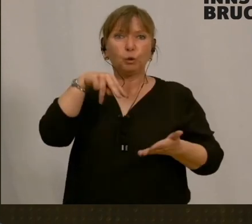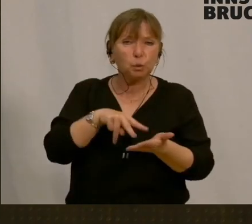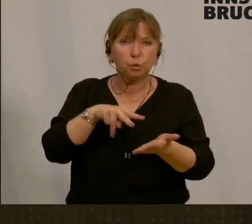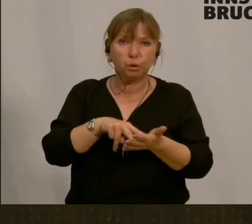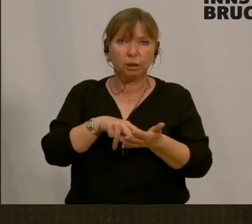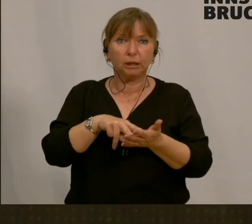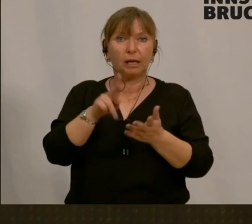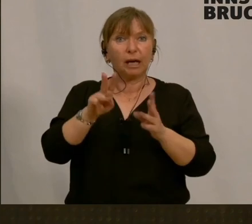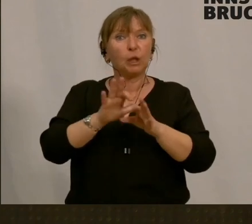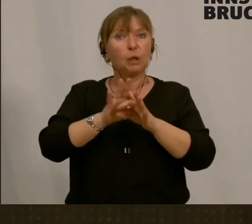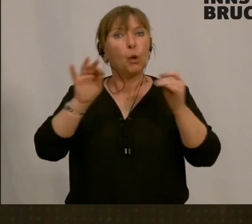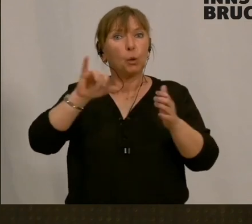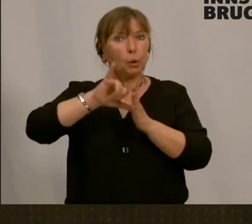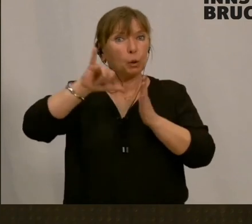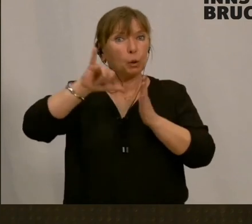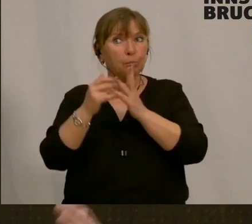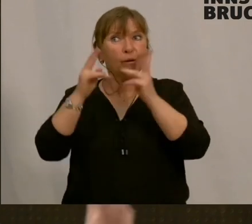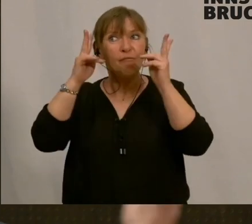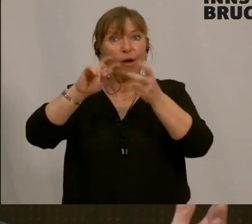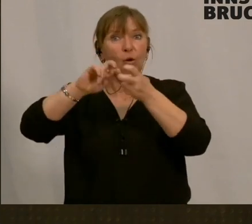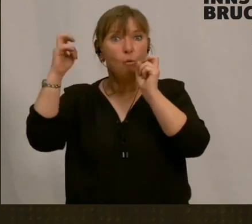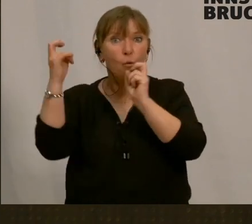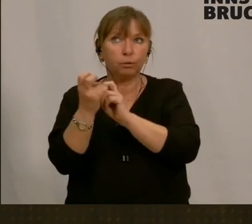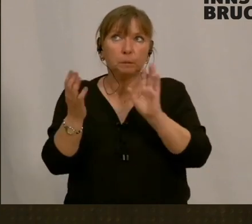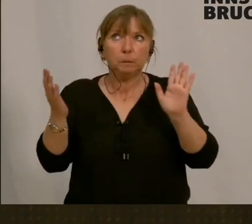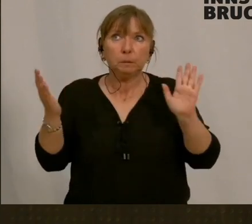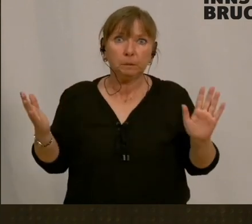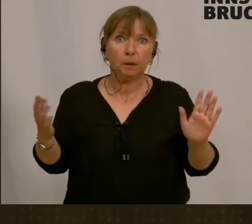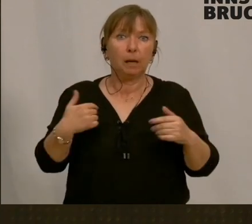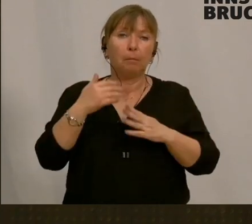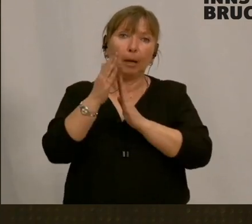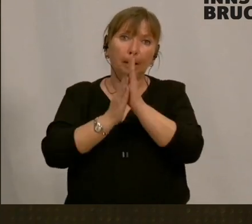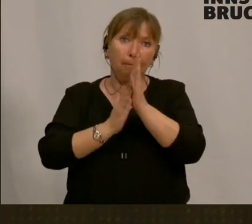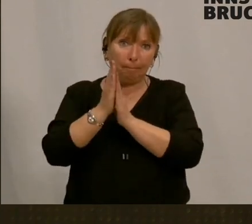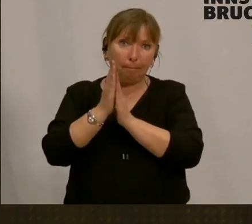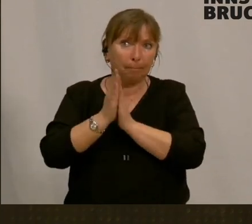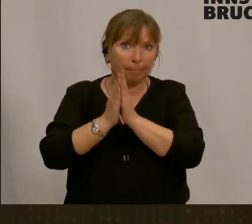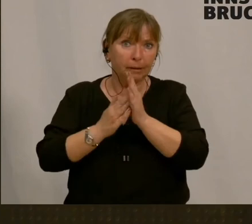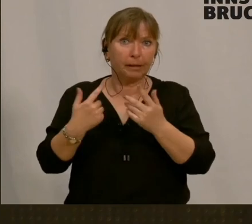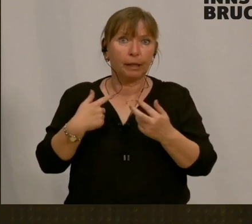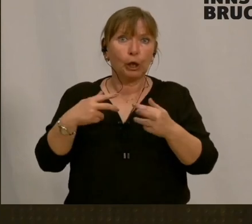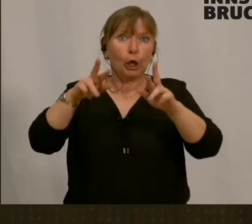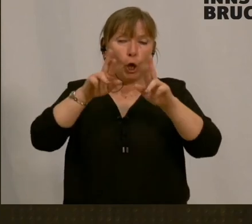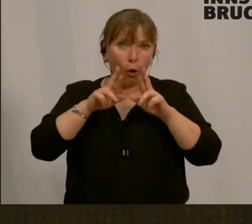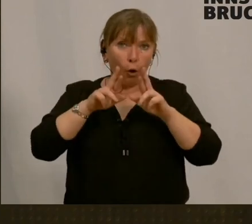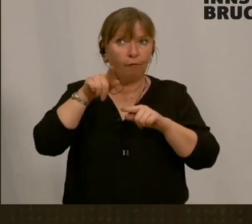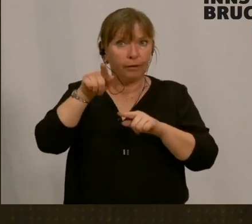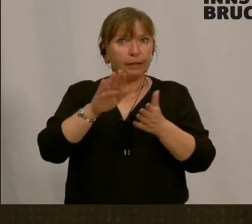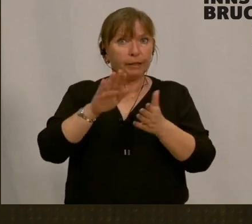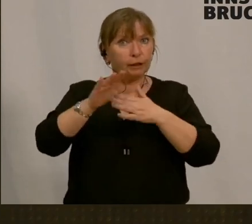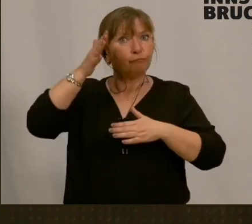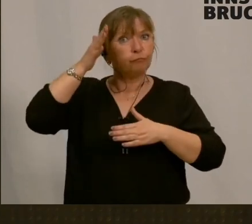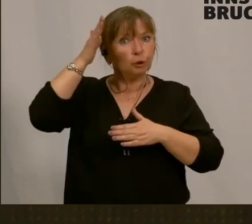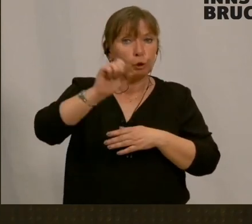man kann natürlich auch dazulernen und besser werden, so wie du gesagt hast. Ich hoffe aber, dass das ein Nährboden ist, wo es